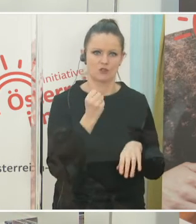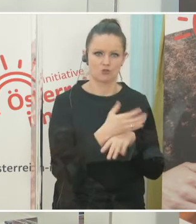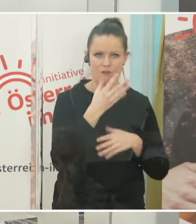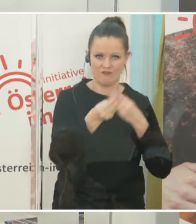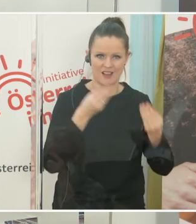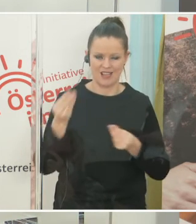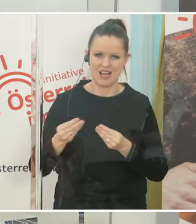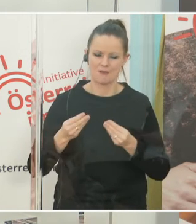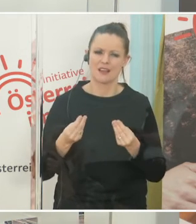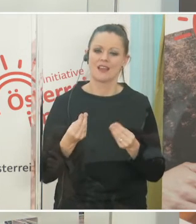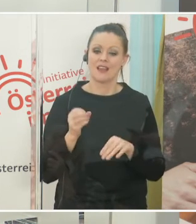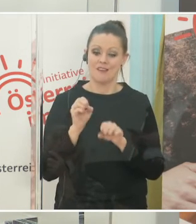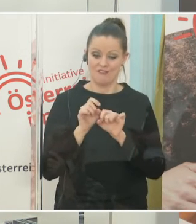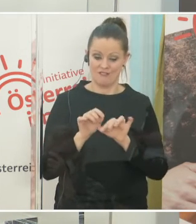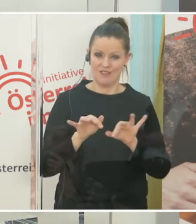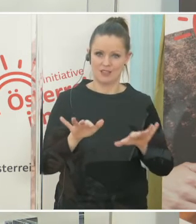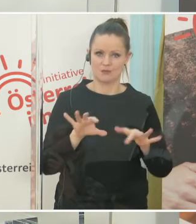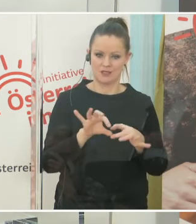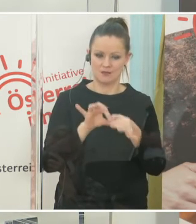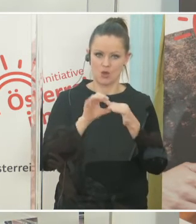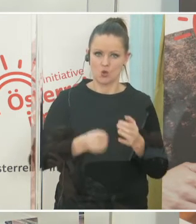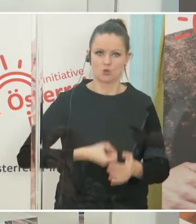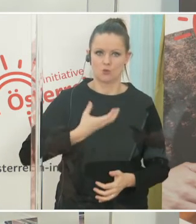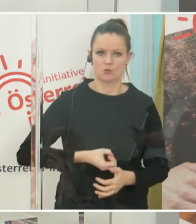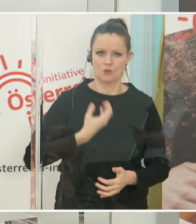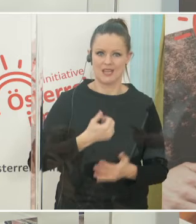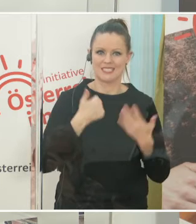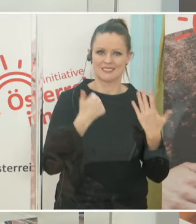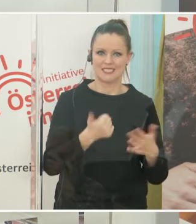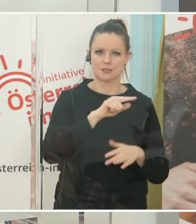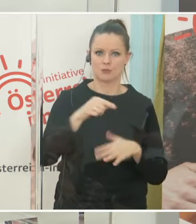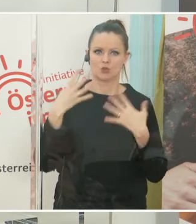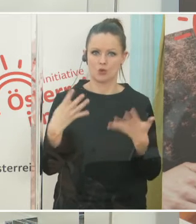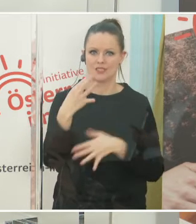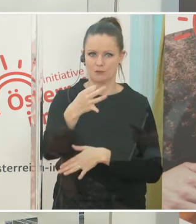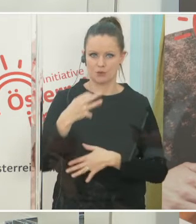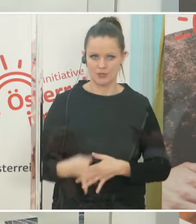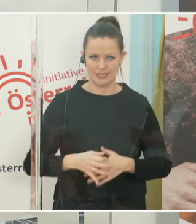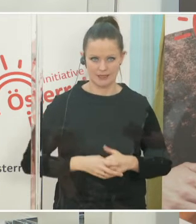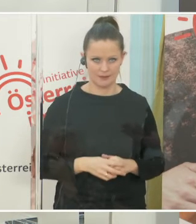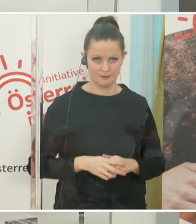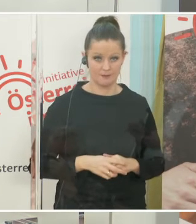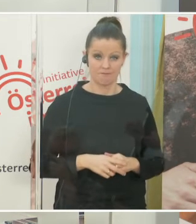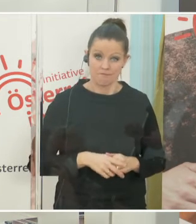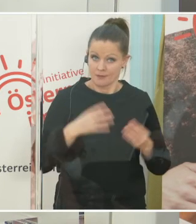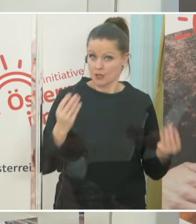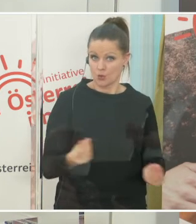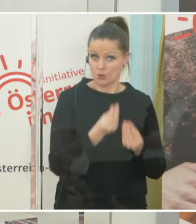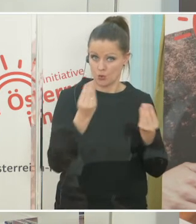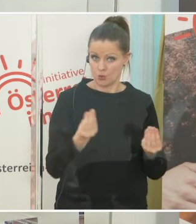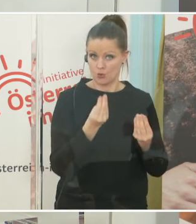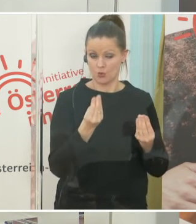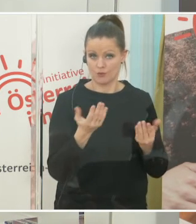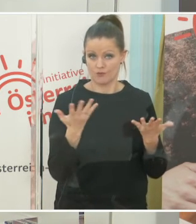Sie eine Wirksamkeit auf die Symptomatik von etwa 60 bis 90 Prozent. Ich glaube, das ist auch der Grund, warum die